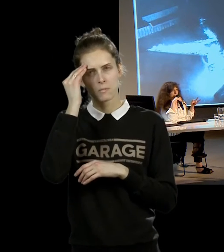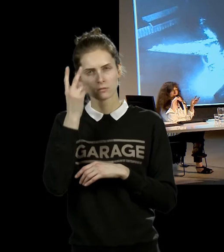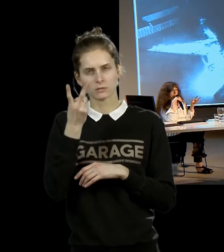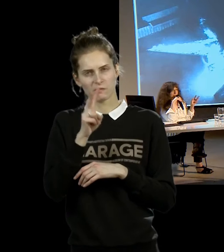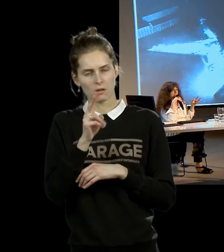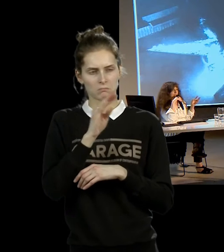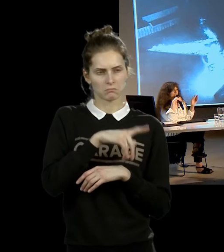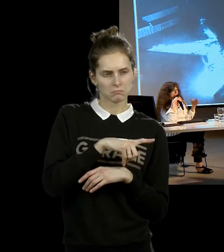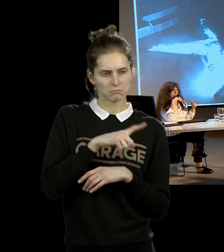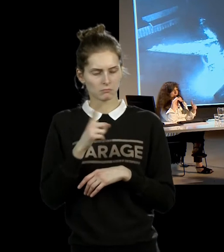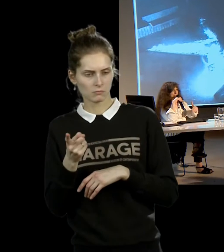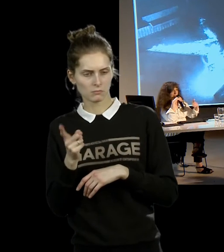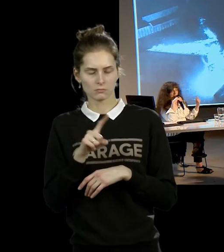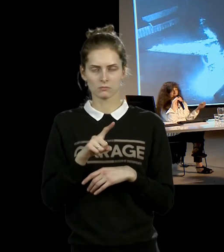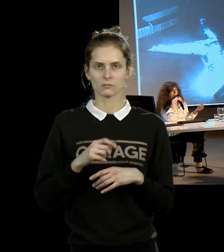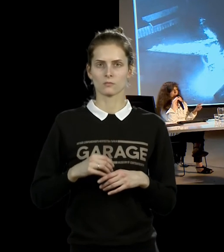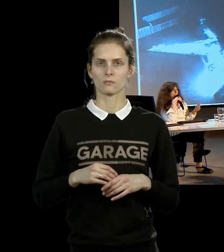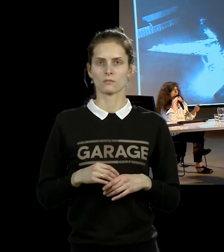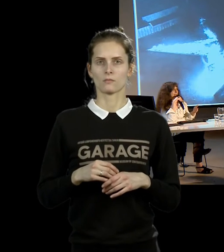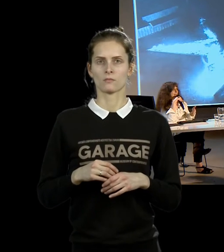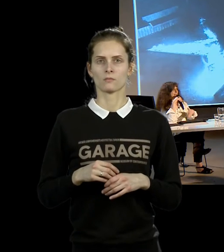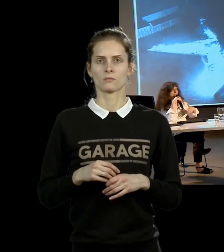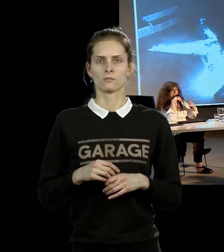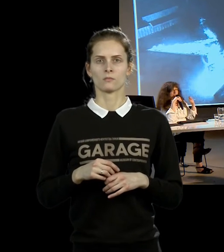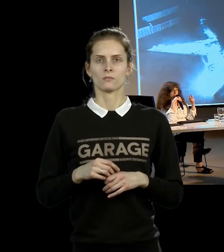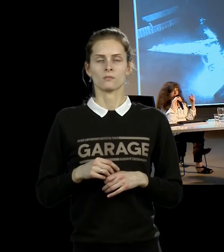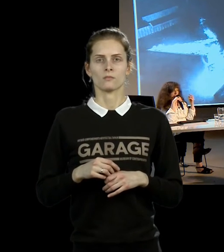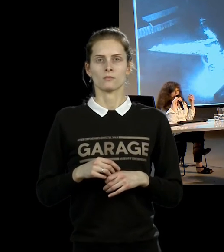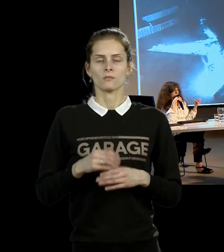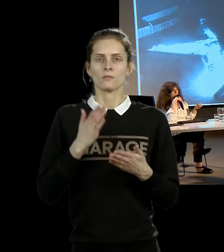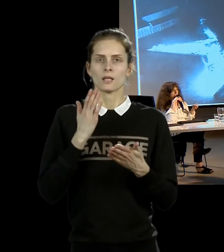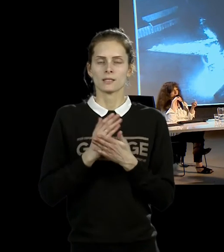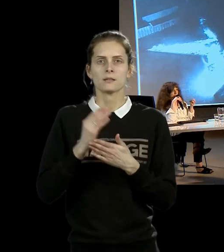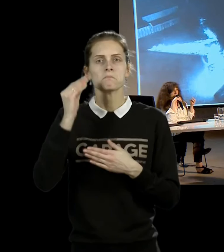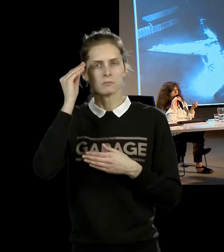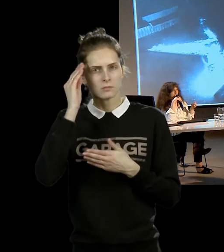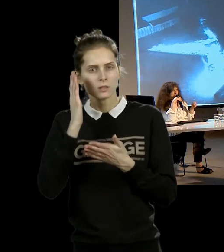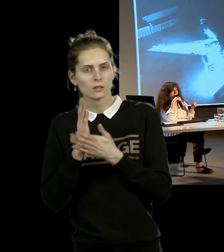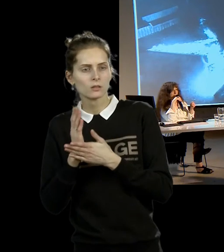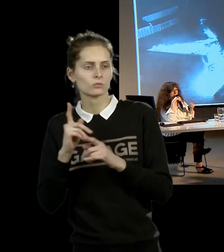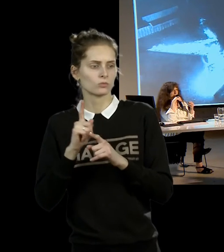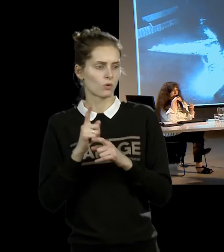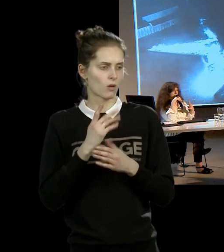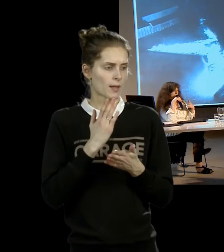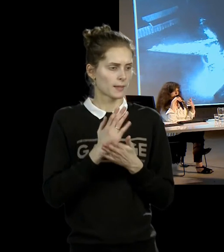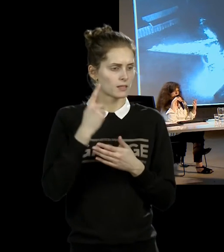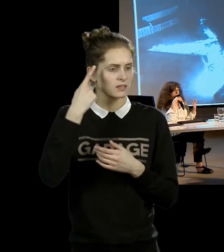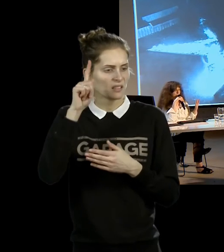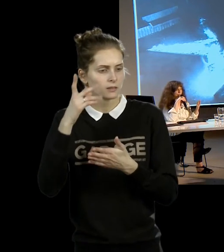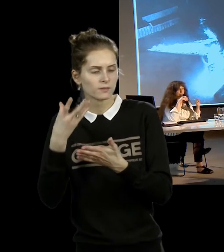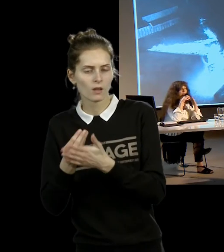двойственное произведение, по которому есть и идеология, и некий ритуальный магический элемент, и